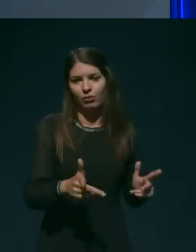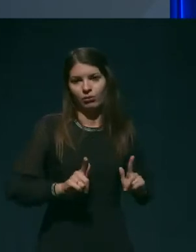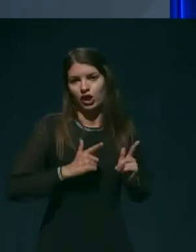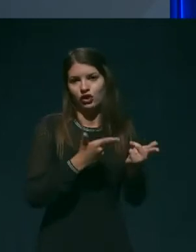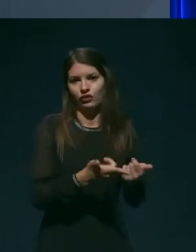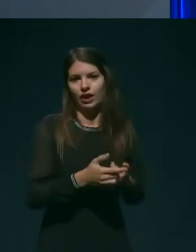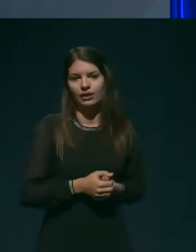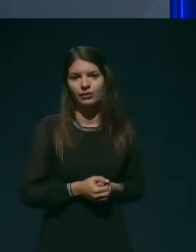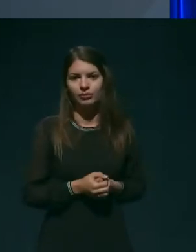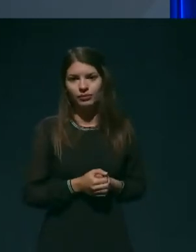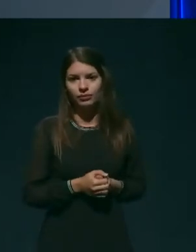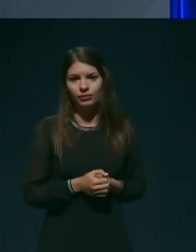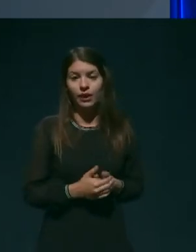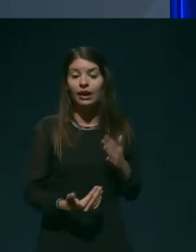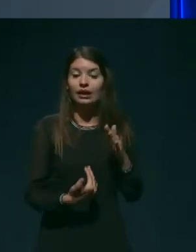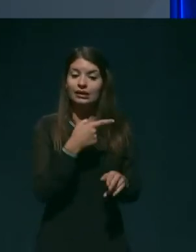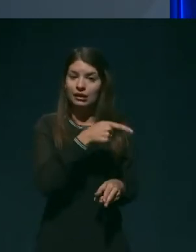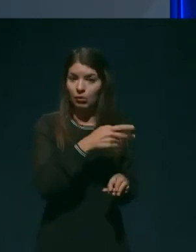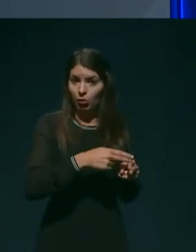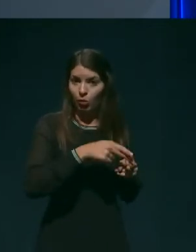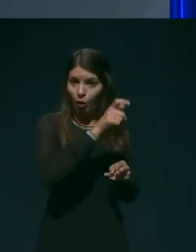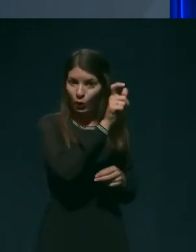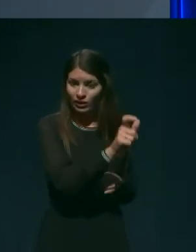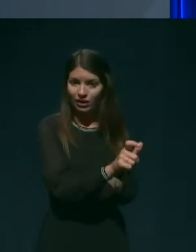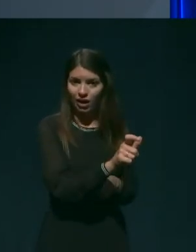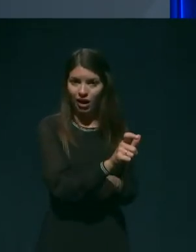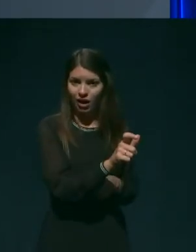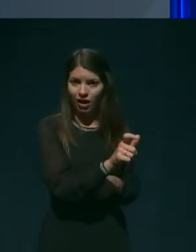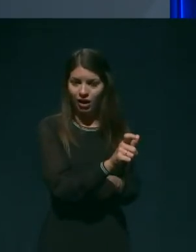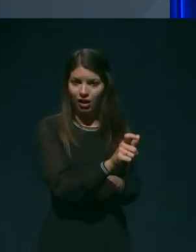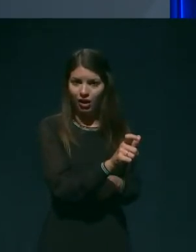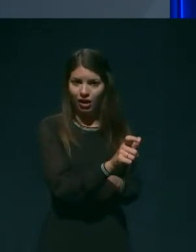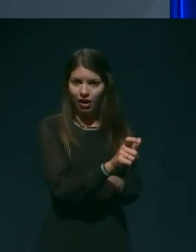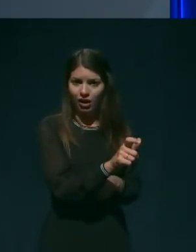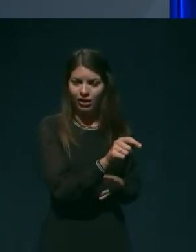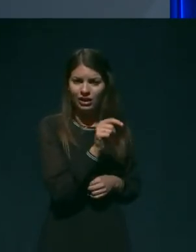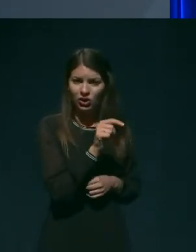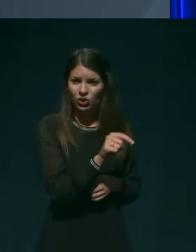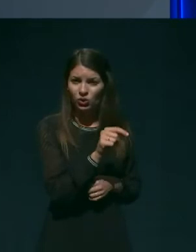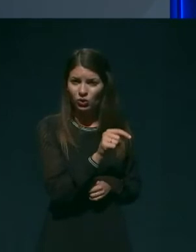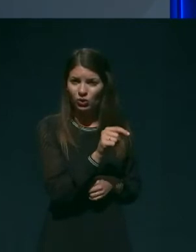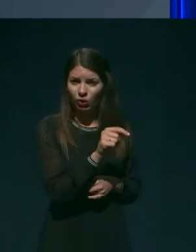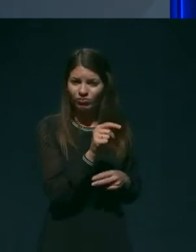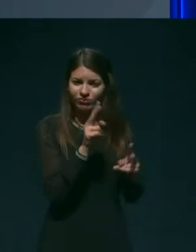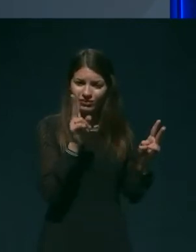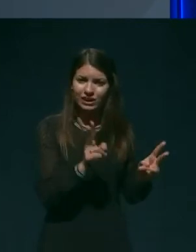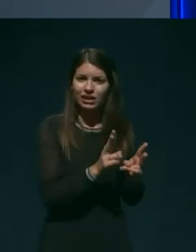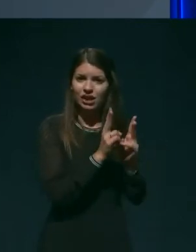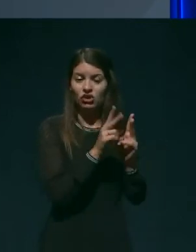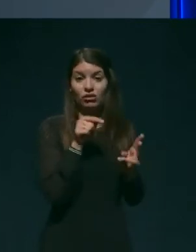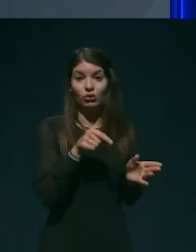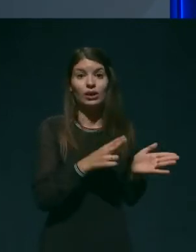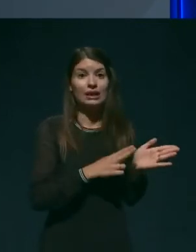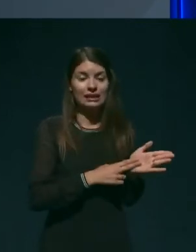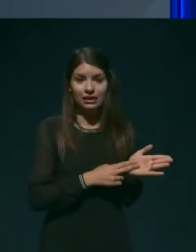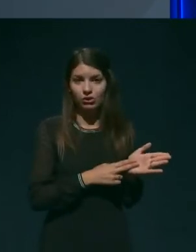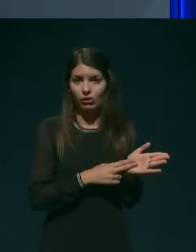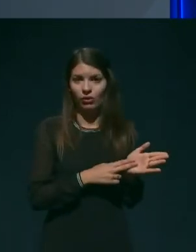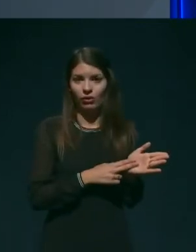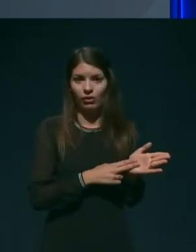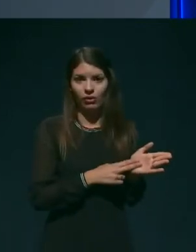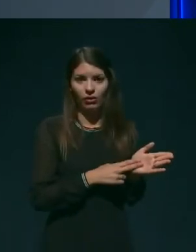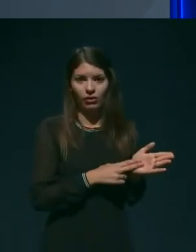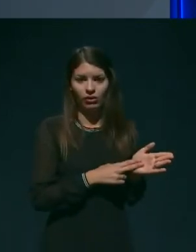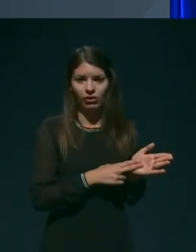Za bovnika je to soočanje z dejstvom, da kakorkoli ogromno